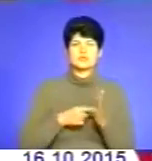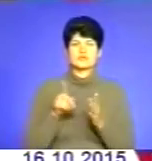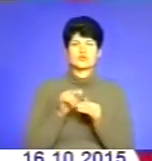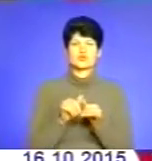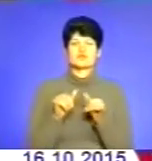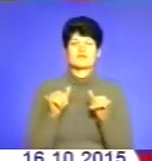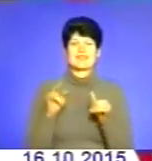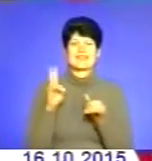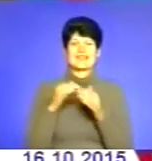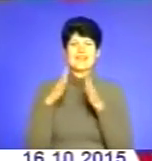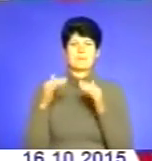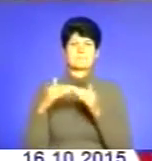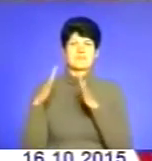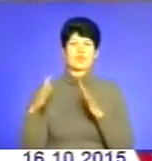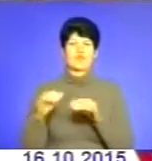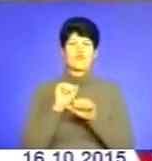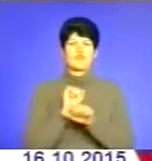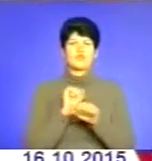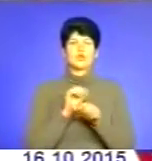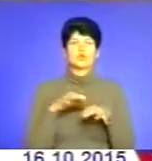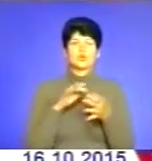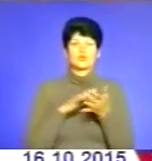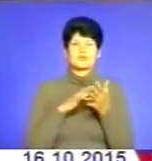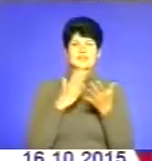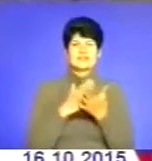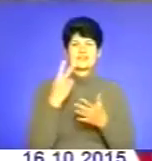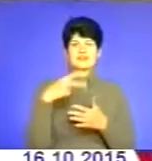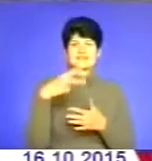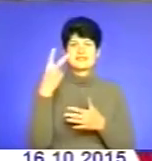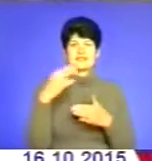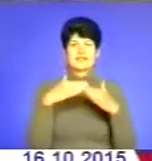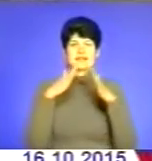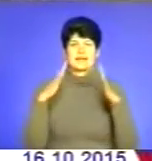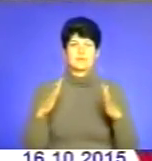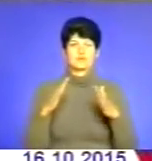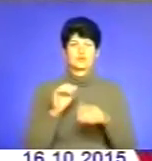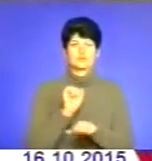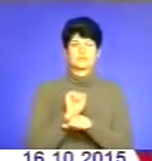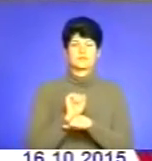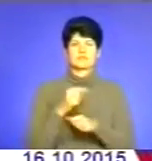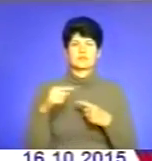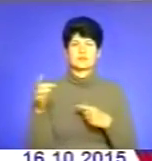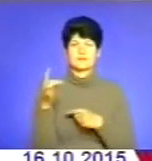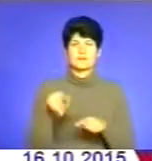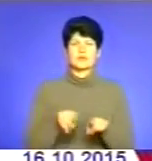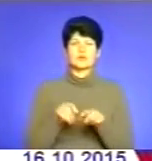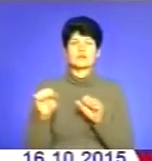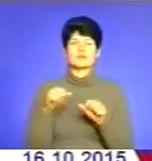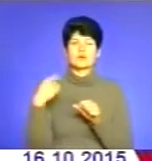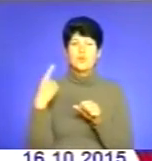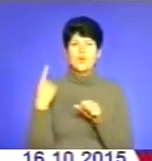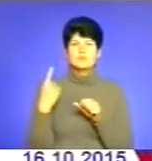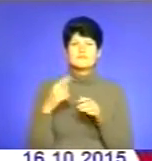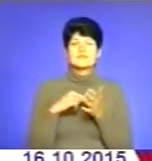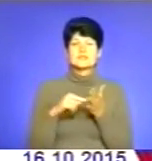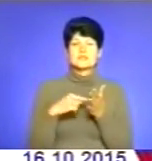розвиває кемпінговий туризм. Уже є 22 кемпінгові стоянки у різних районах. Також керівник області відзначив, що